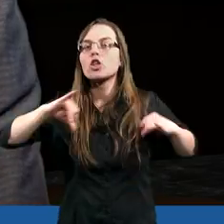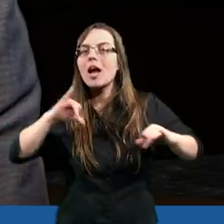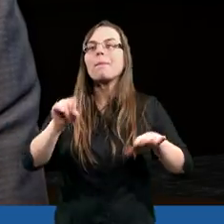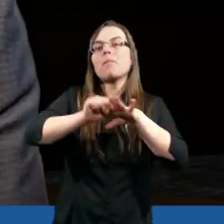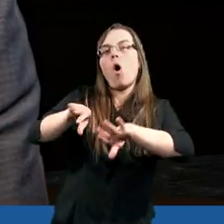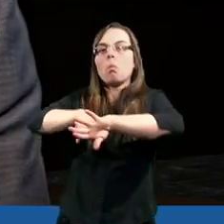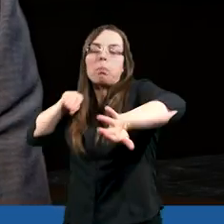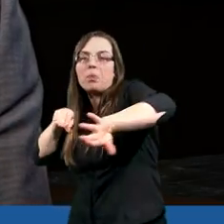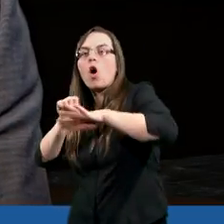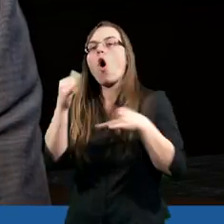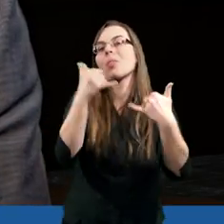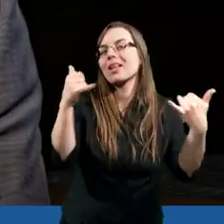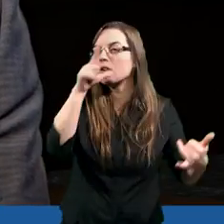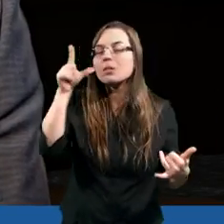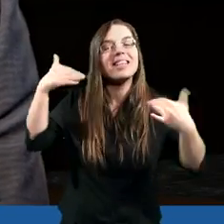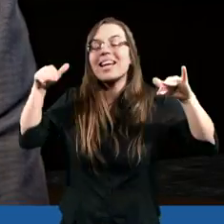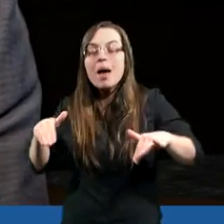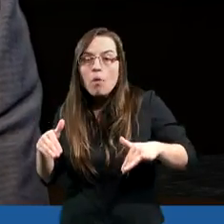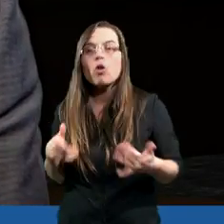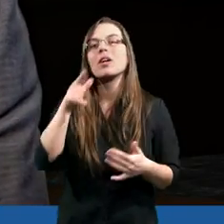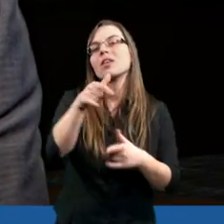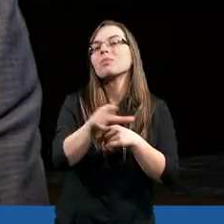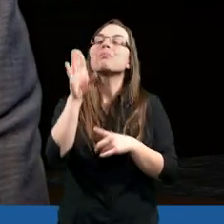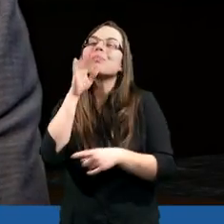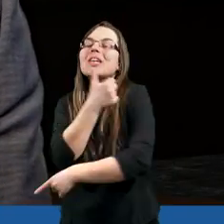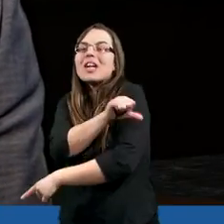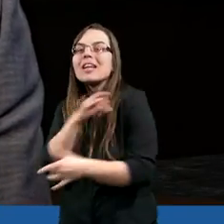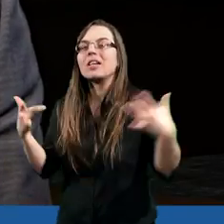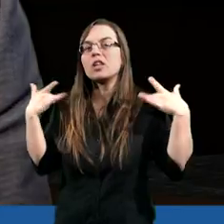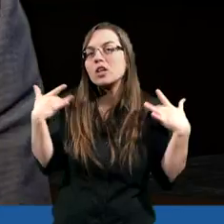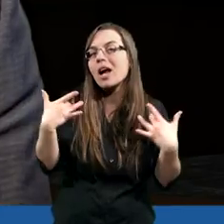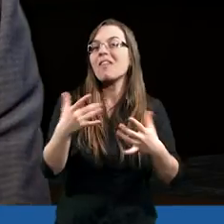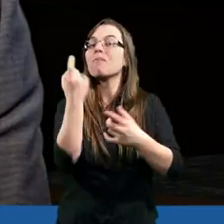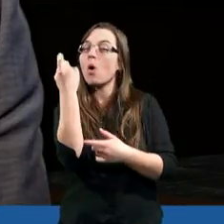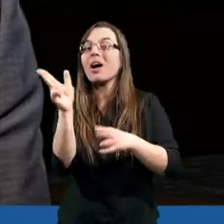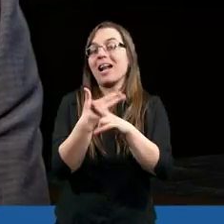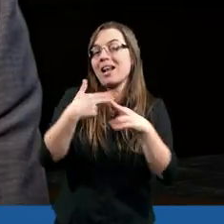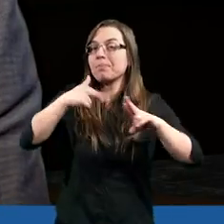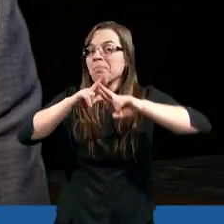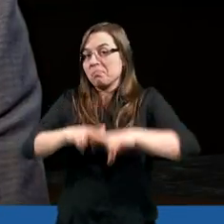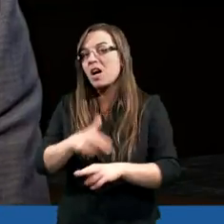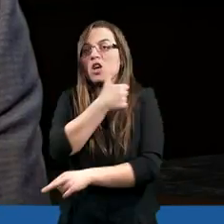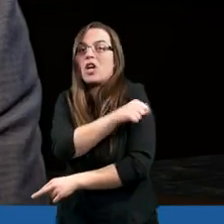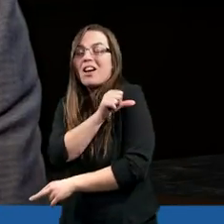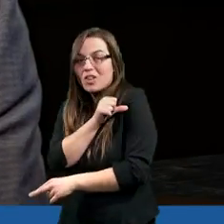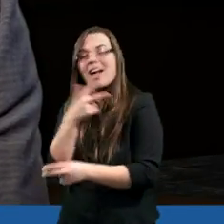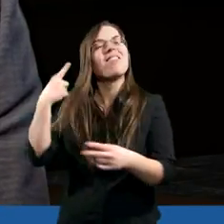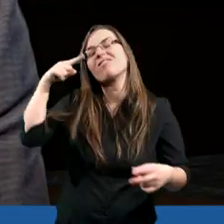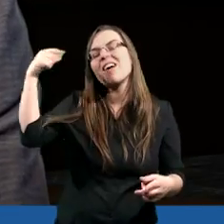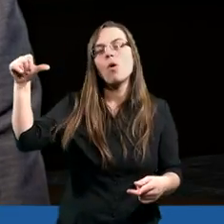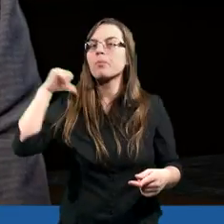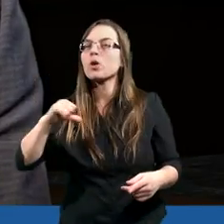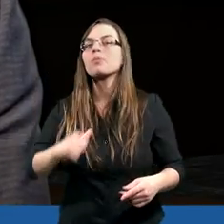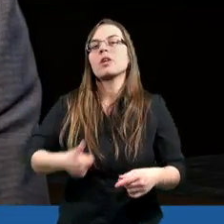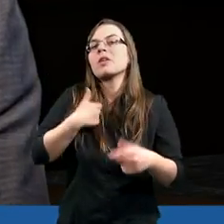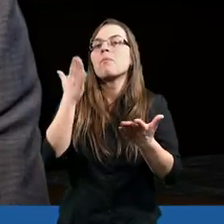odizolowany od innych. To jest wbrew chrześcijaństwu jak gdyby. No w momencie, kiedy zostałem chrześcijaninem, nie wyobrażam